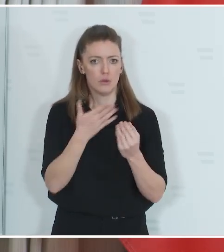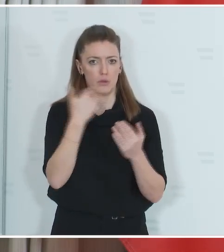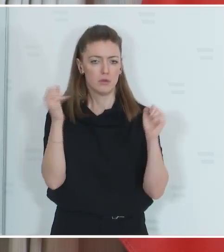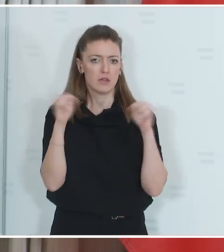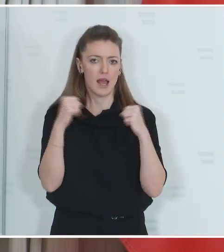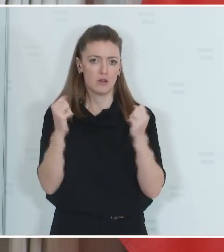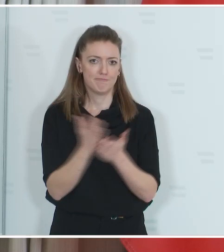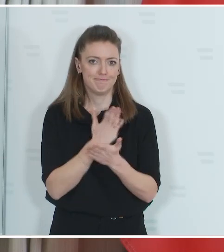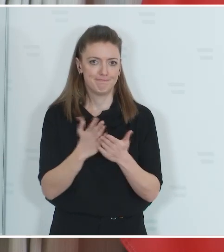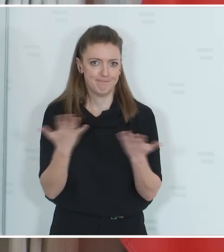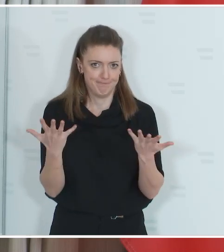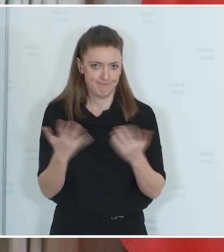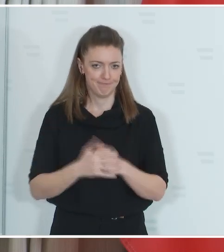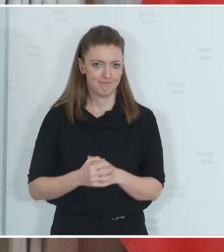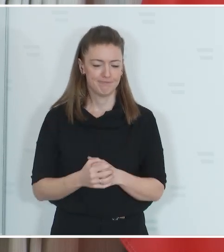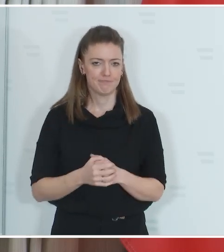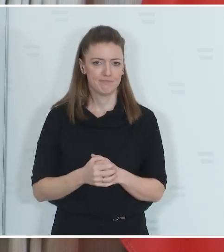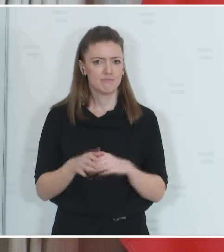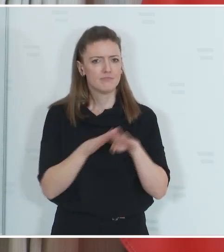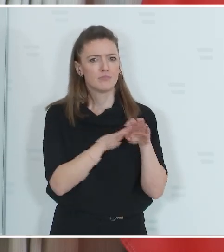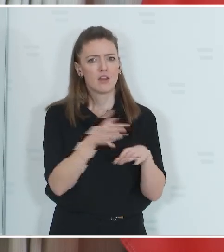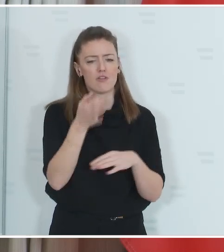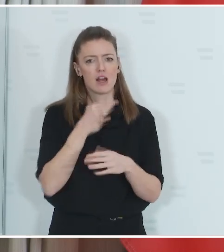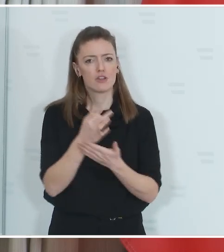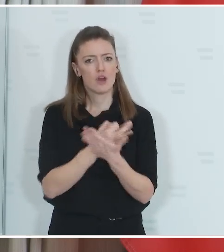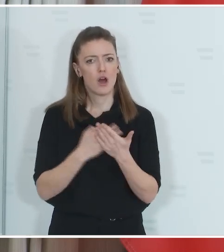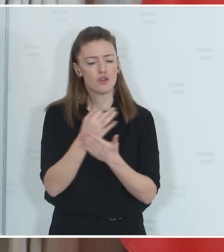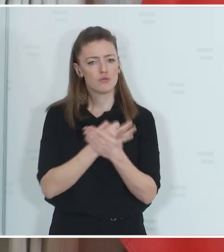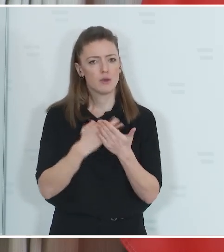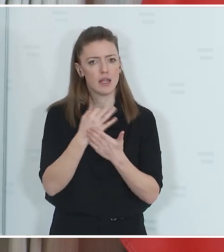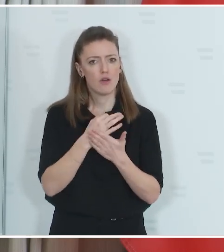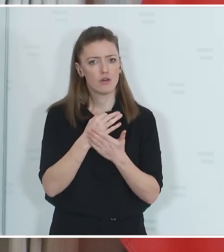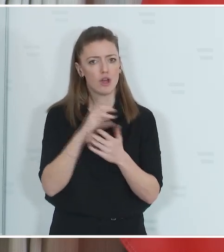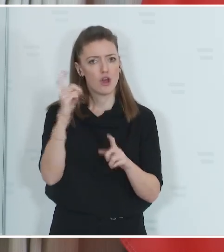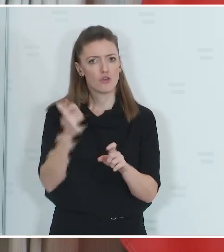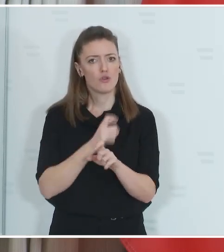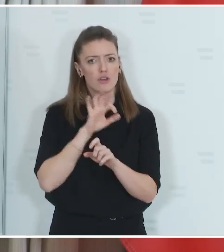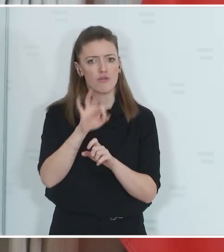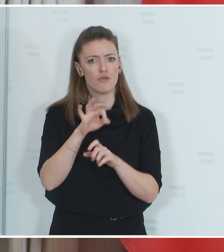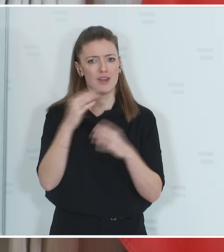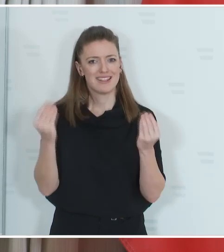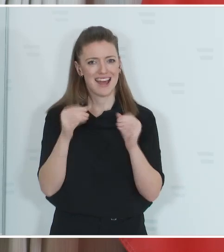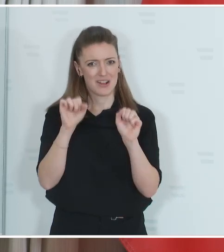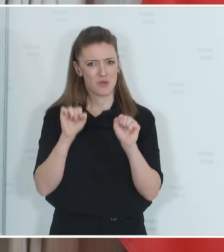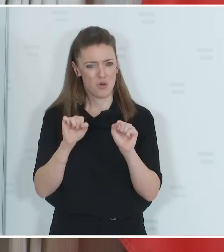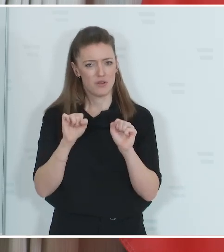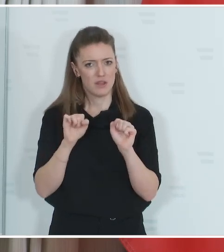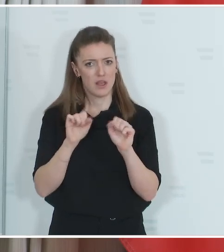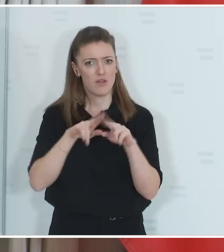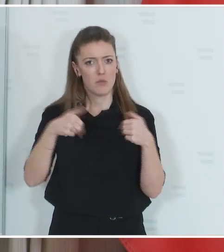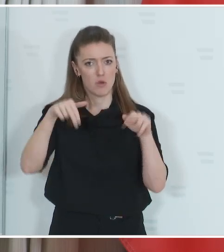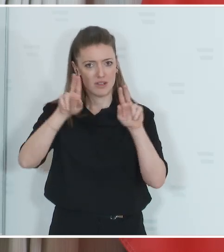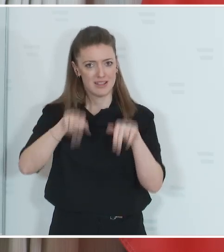gekommen. Bei der Frage der Ausbildung, die Kurse für die Sachkunde nach dem Bundesrecht können dann